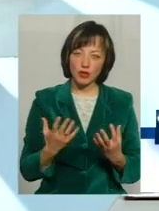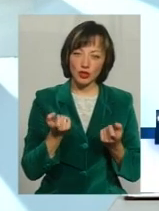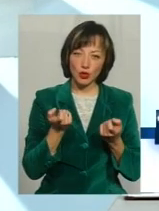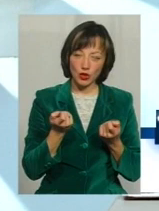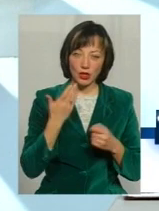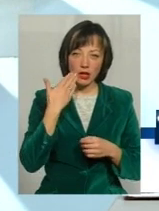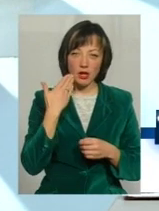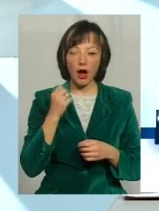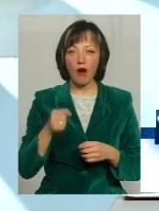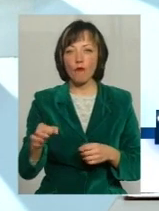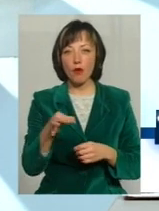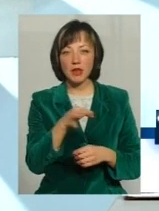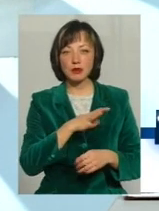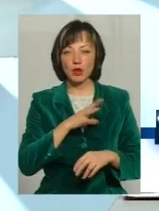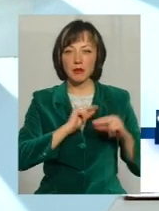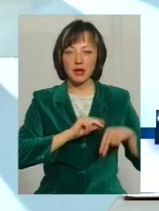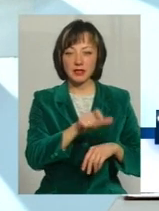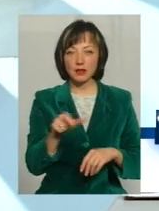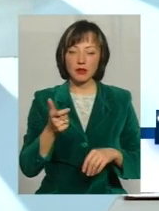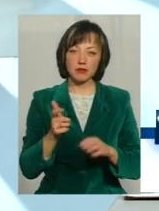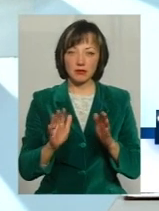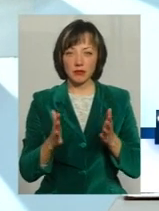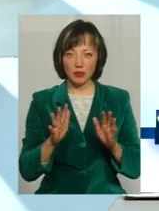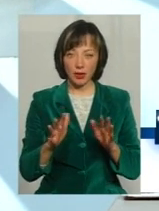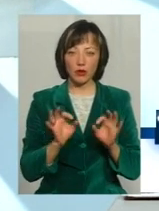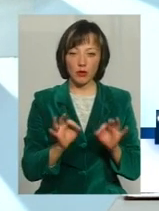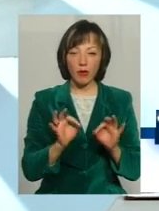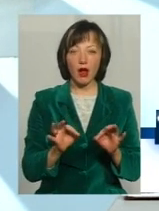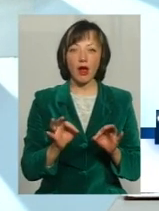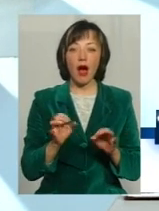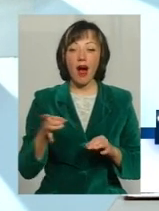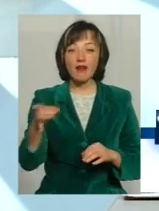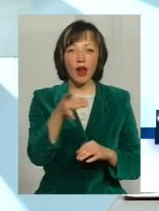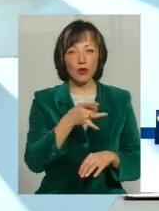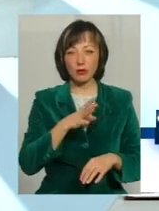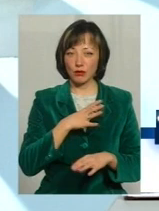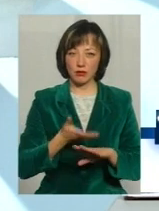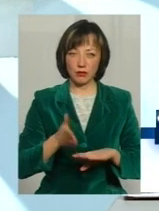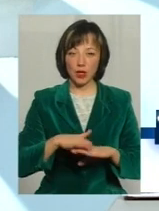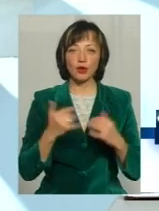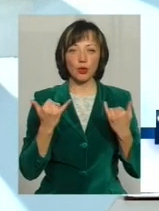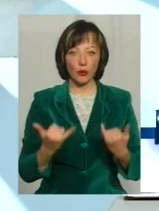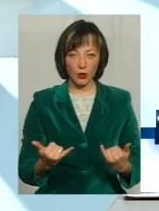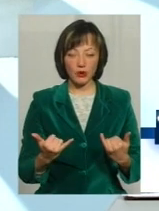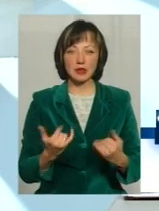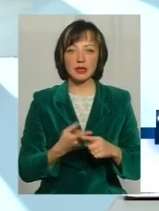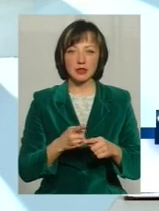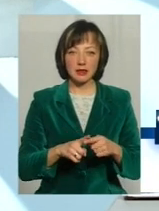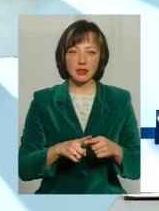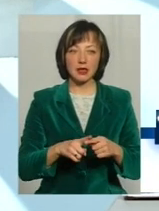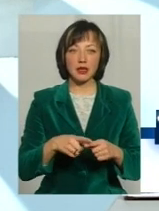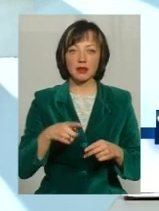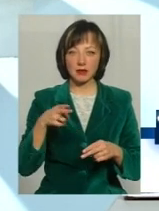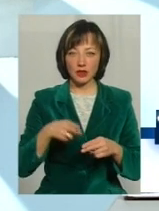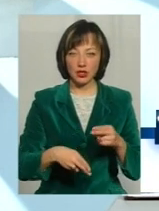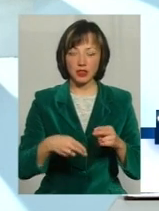але скажемо так Якщо в області вже були кадри більш-менш налагоджені, то по району було важче Сьогодні закінчиться 2017